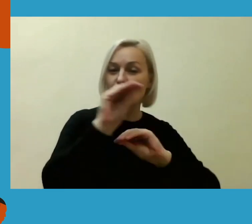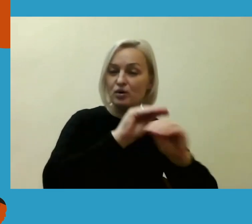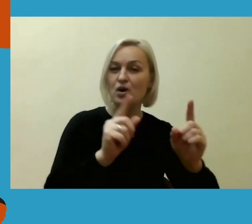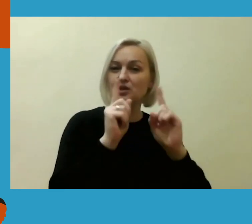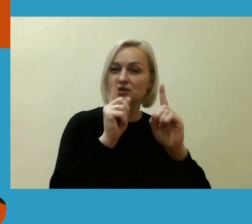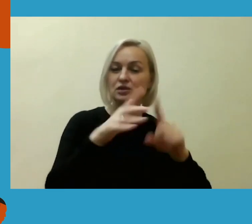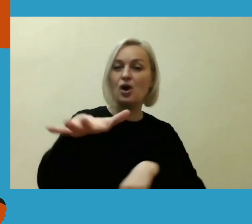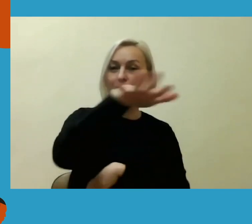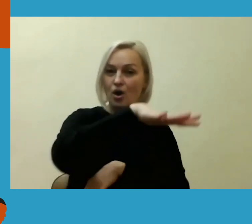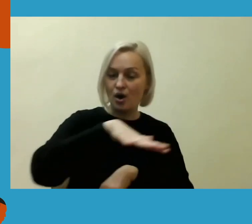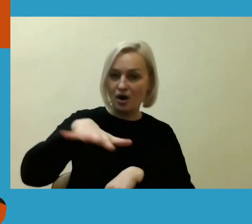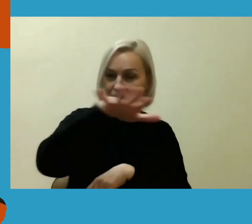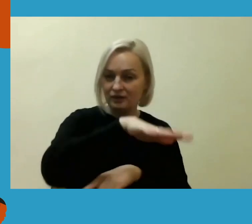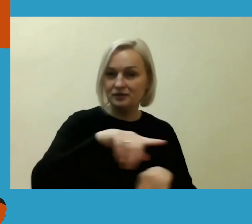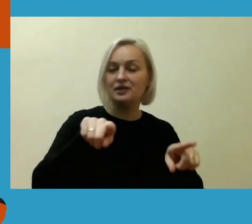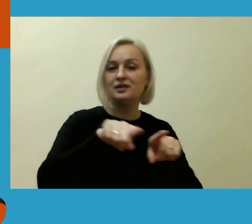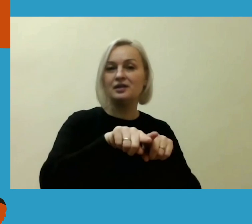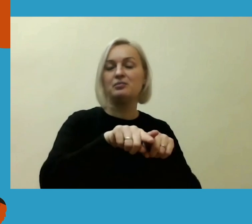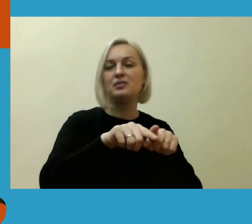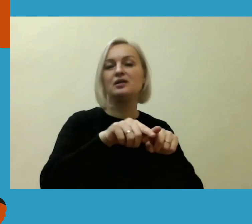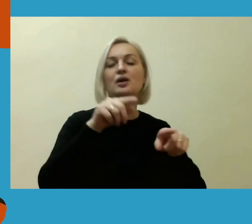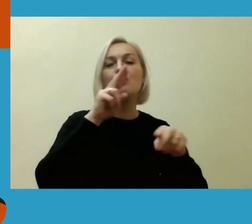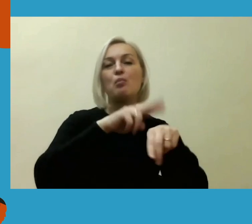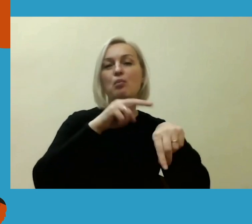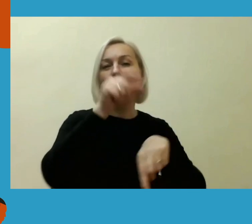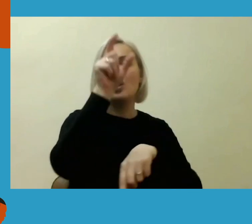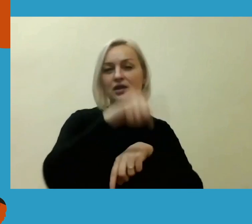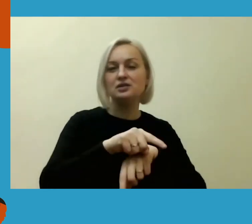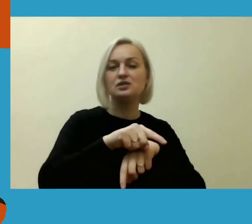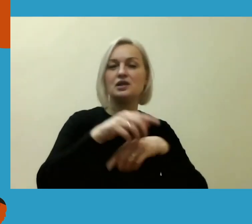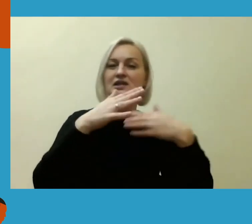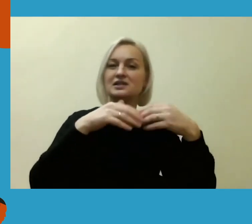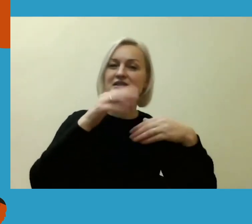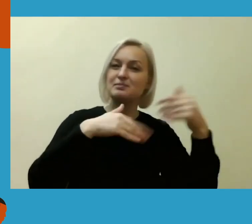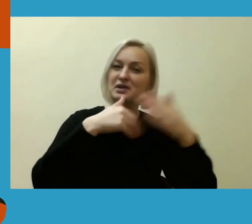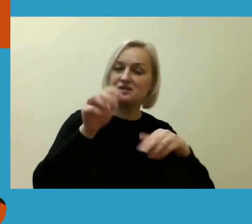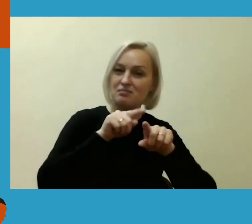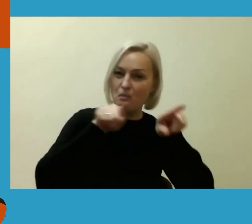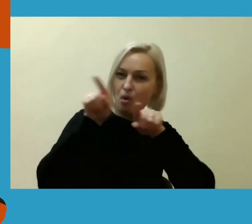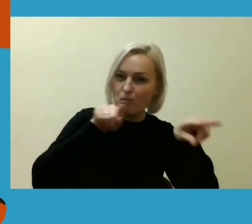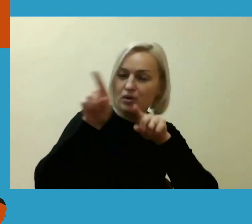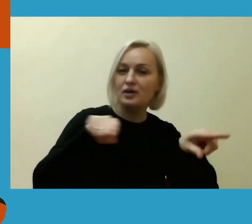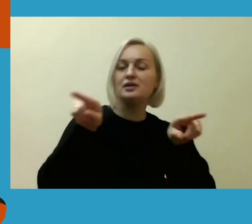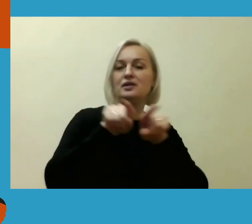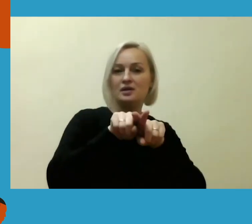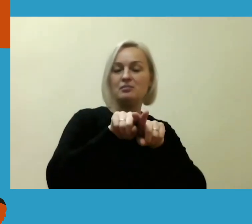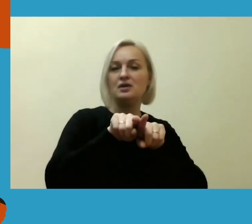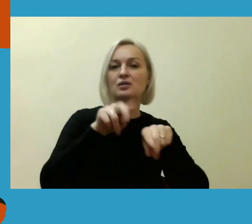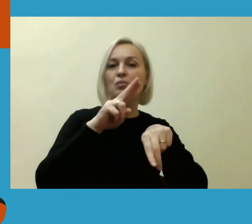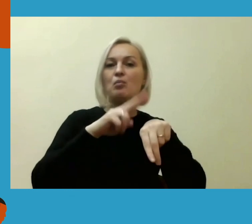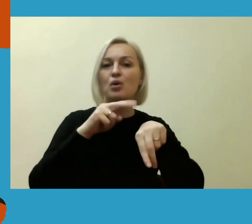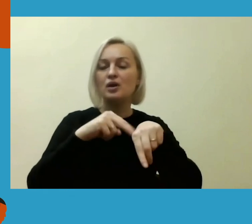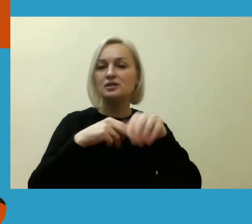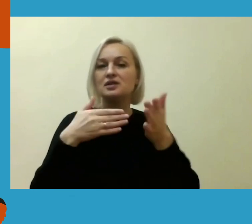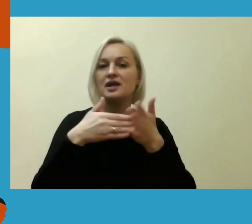popularina policijos pareigūno profesiją ir siekia didinti jos prestižą, taip pat skatina gyventojus tapti policijos rėmėjais. Taip